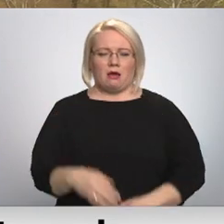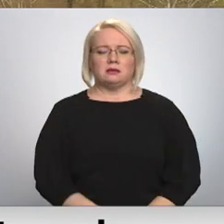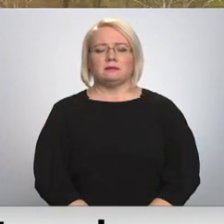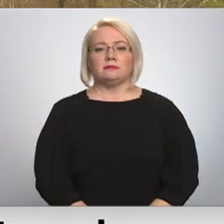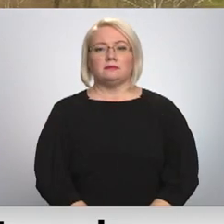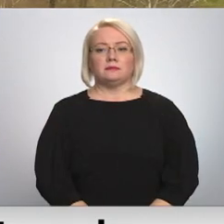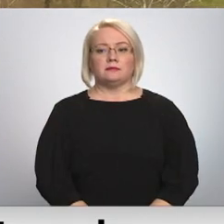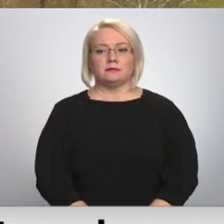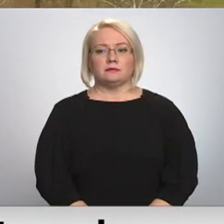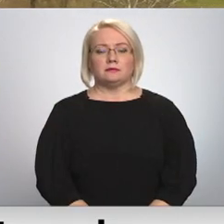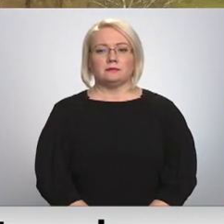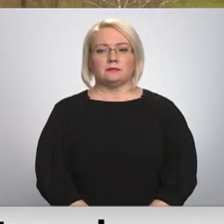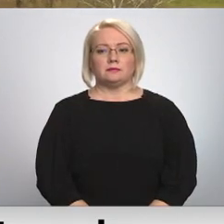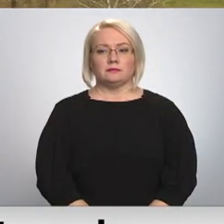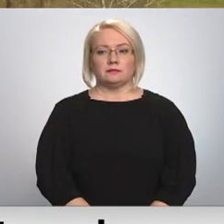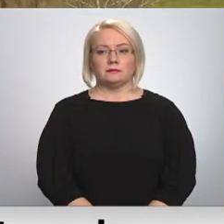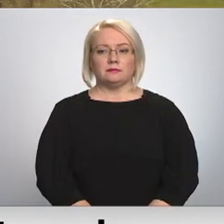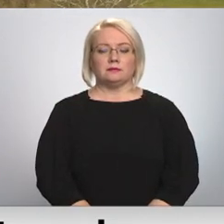Liepiņa, ģirds Grēneviķis, Tereza Matisoni, TV9.